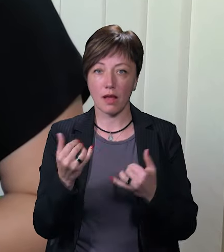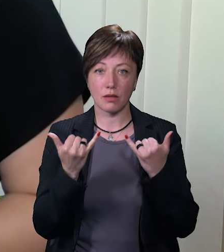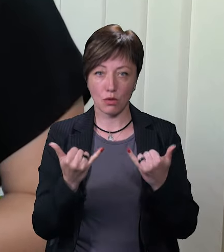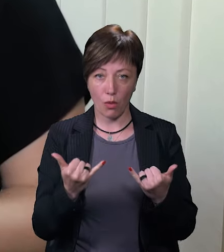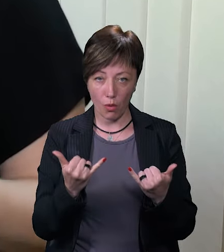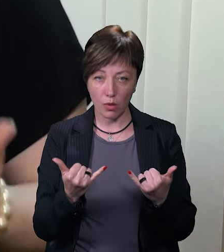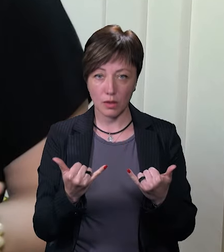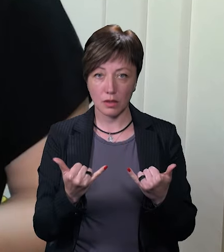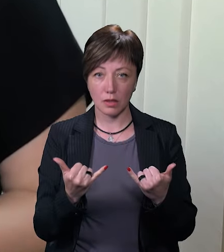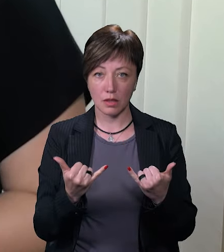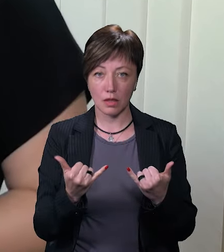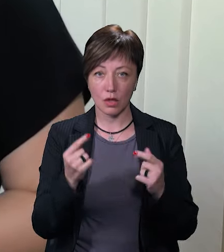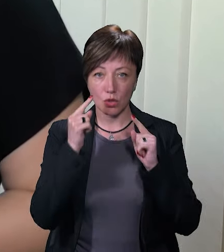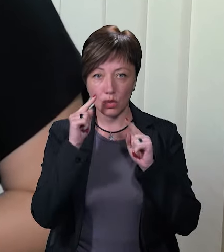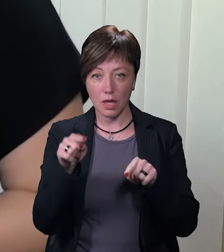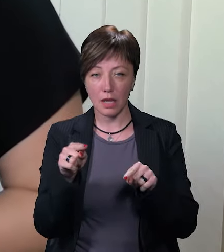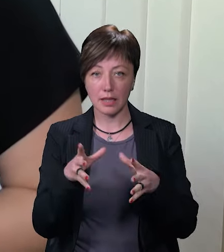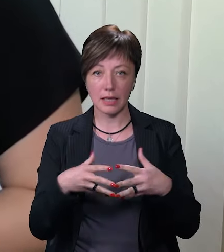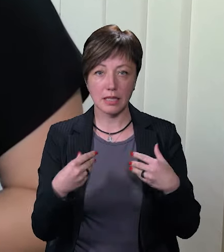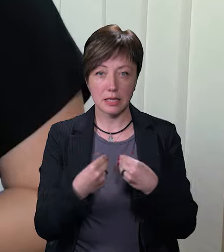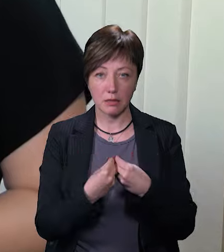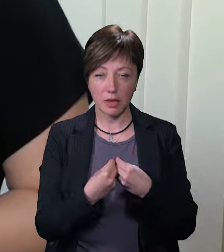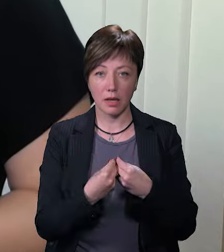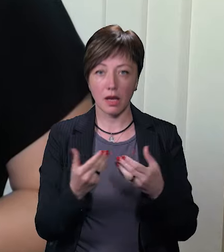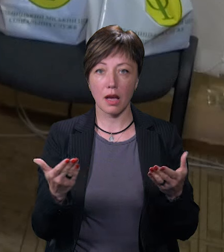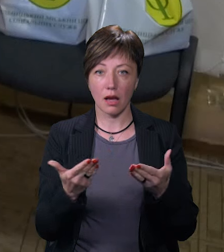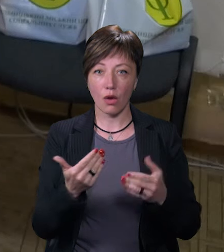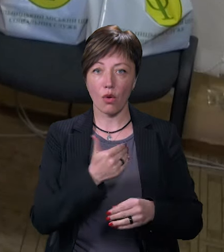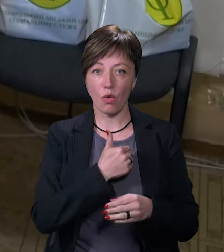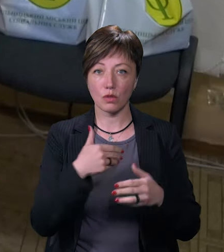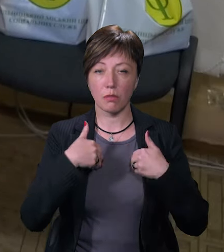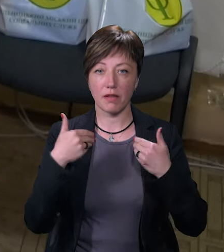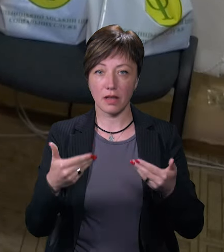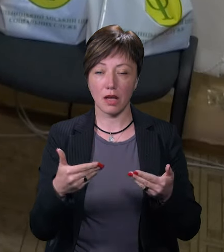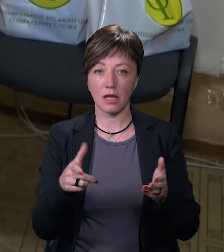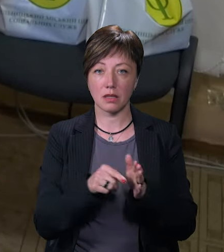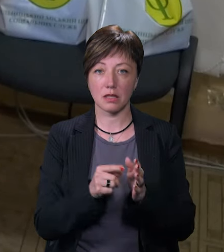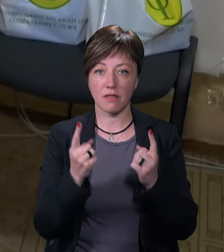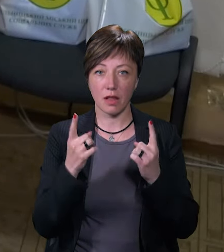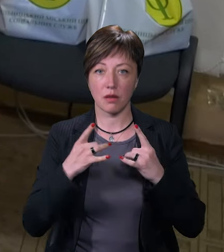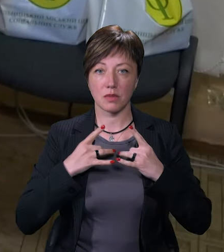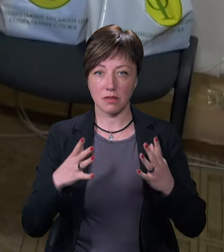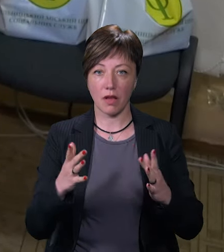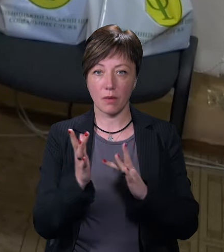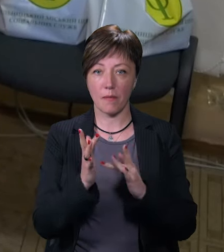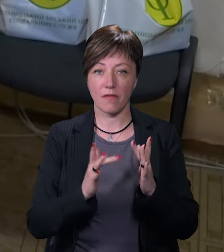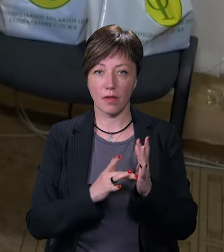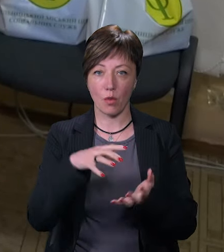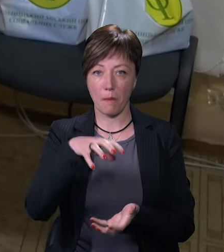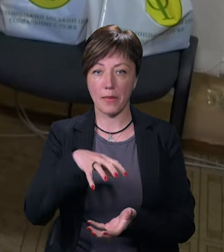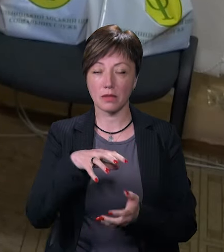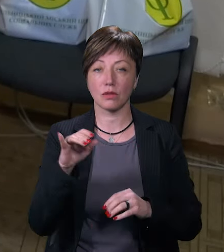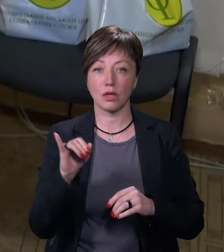зосередилися на тих сім'ях, яких хочемо привітати із Великим святом, Великодним, Паскою.